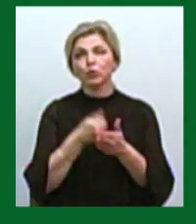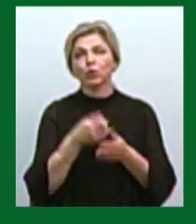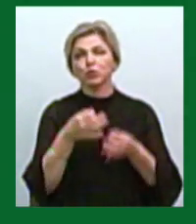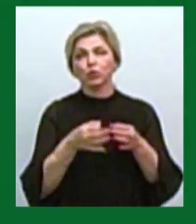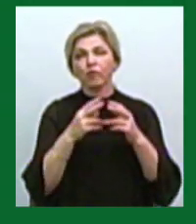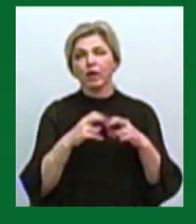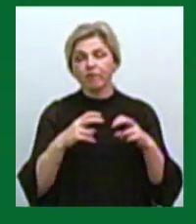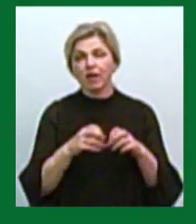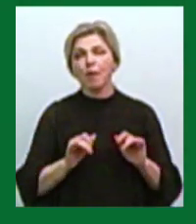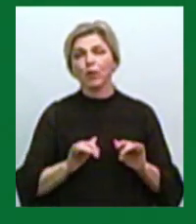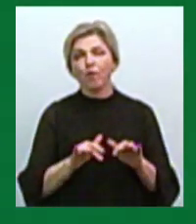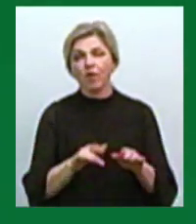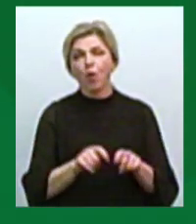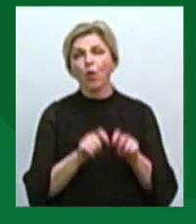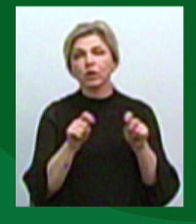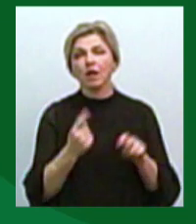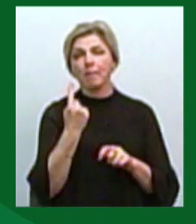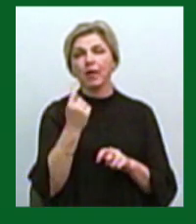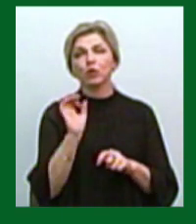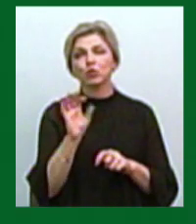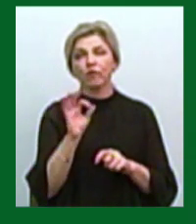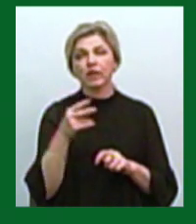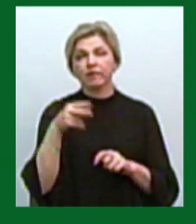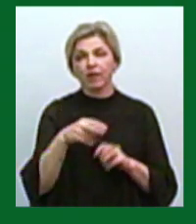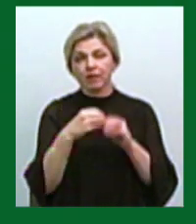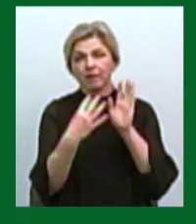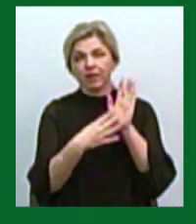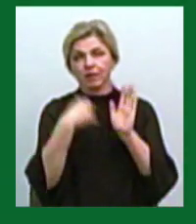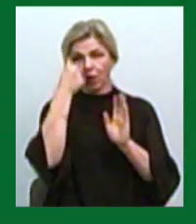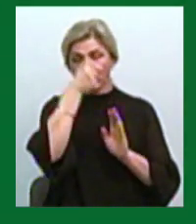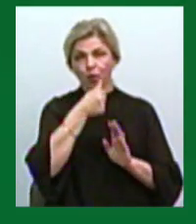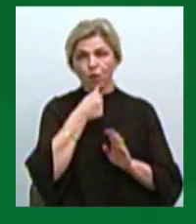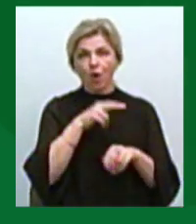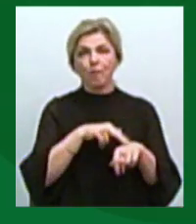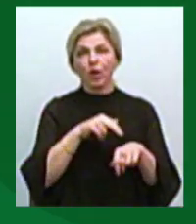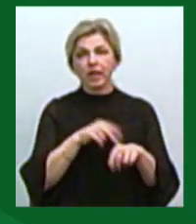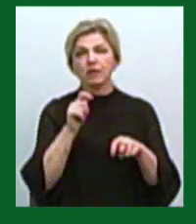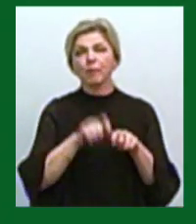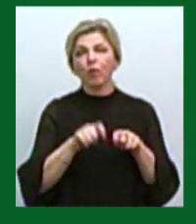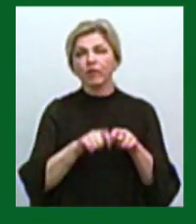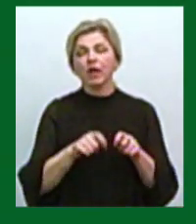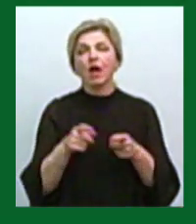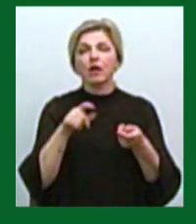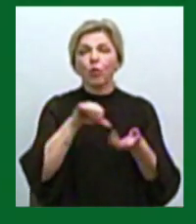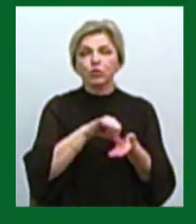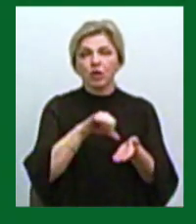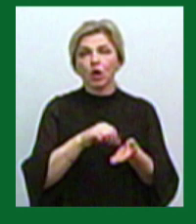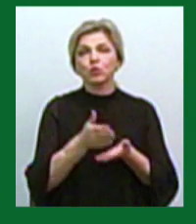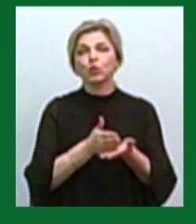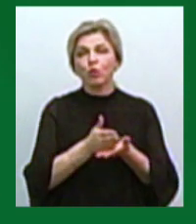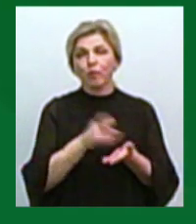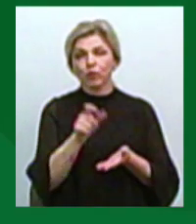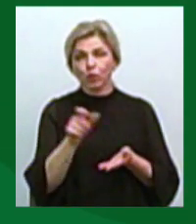кримінальному провадженні, відкритому 1 жовтня 2019 року, поліція перевіряє причетність службових осіб